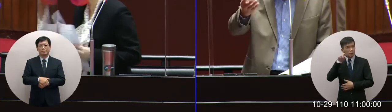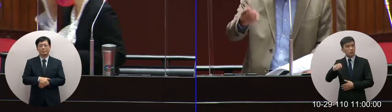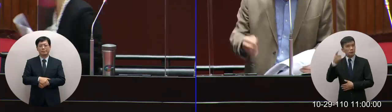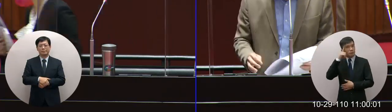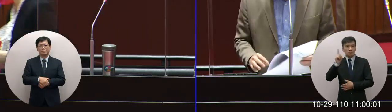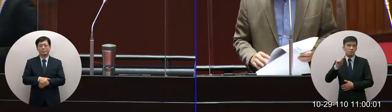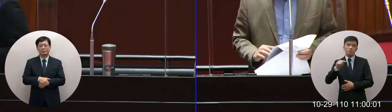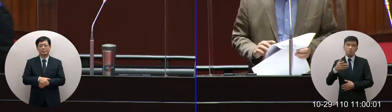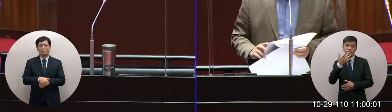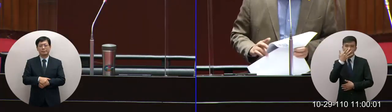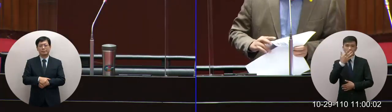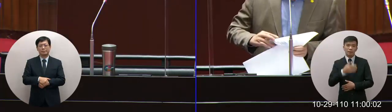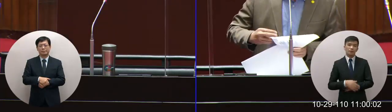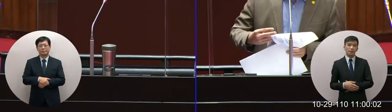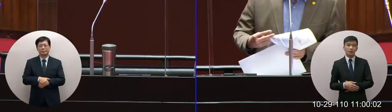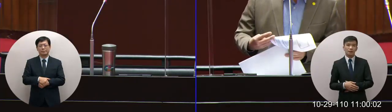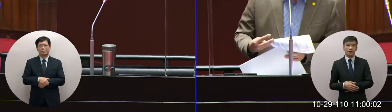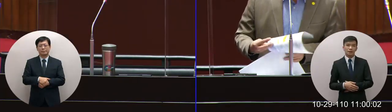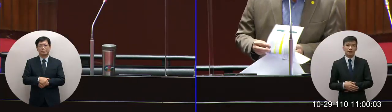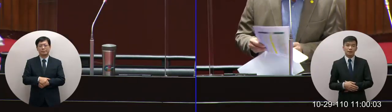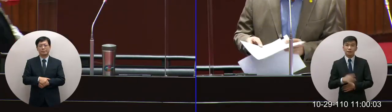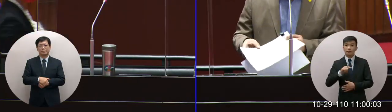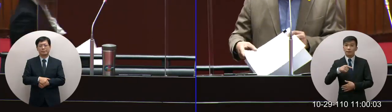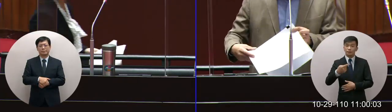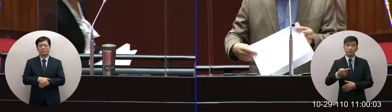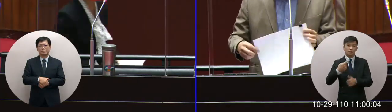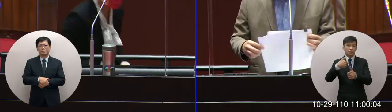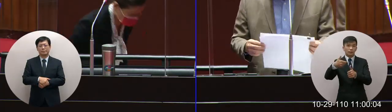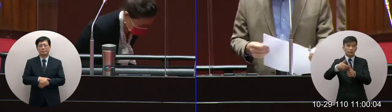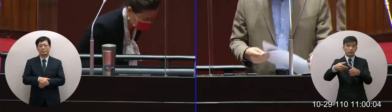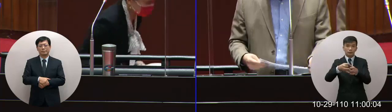謝謝部長接下來我們請教育部長